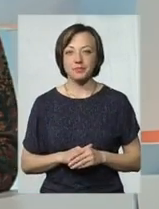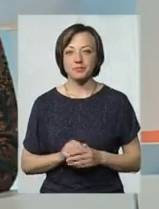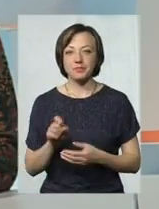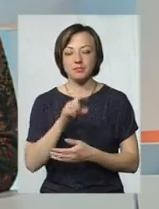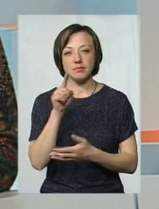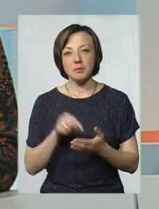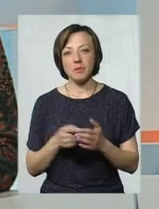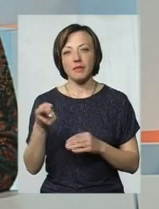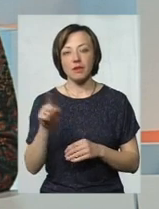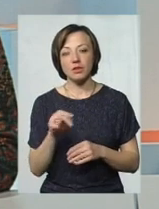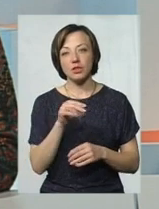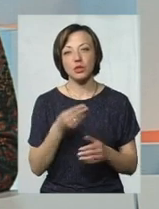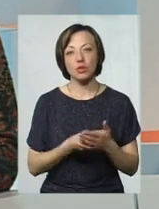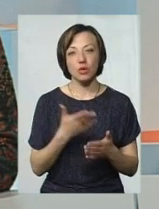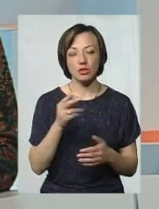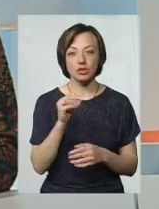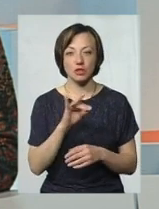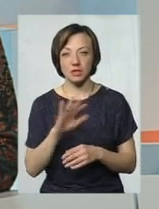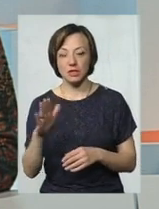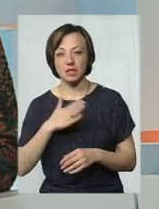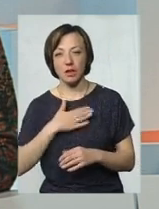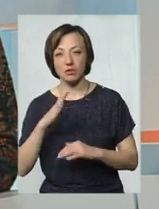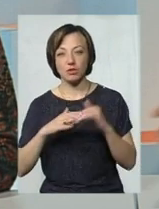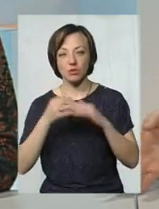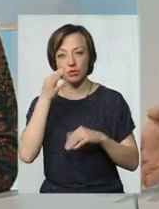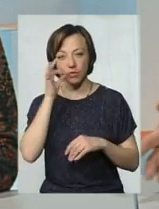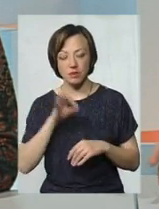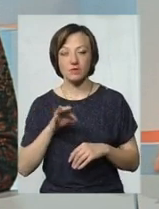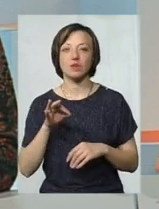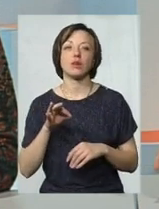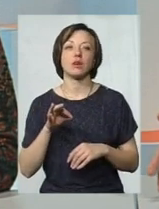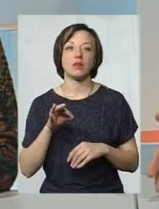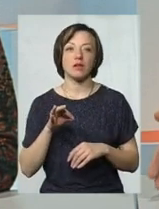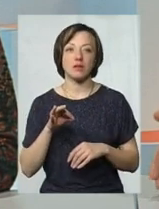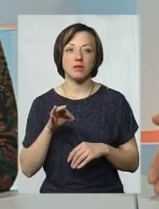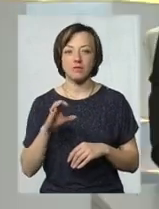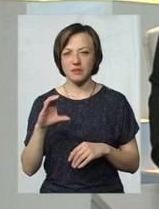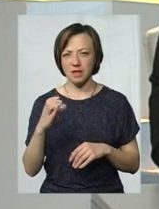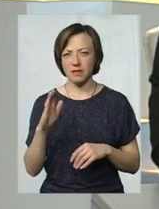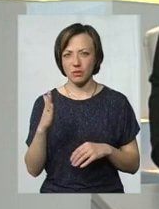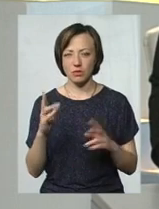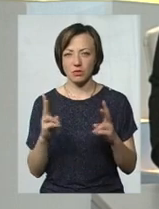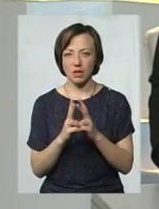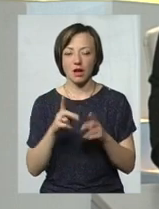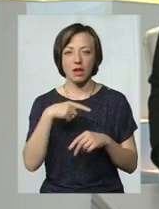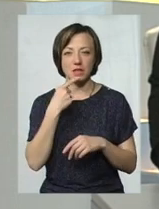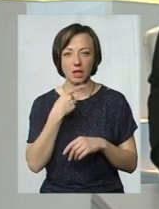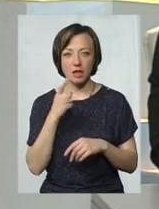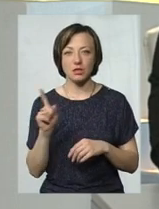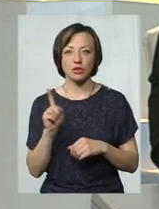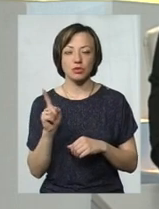Питання в тому, чи він дорожчий, чи ні. З нашої практики, так, ми всереду тут зустрічались, десь, чи вівторок, так казали, що